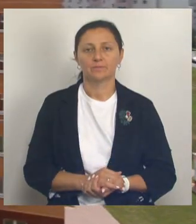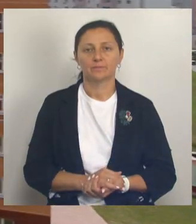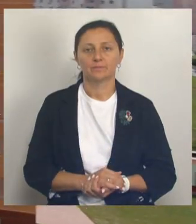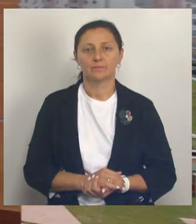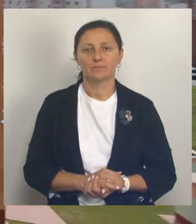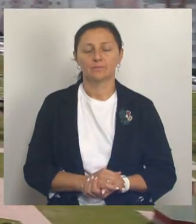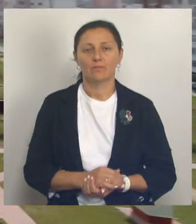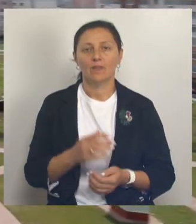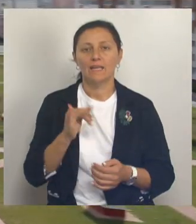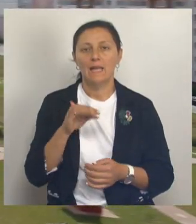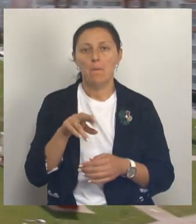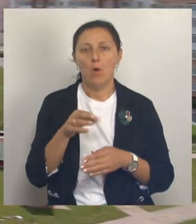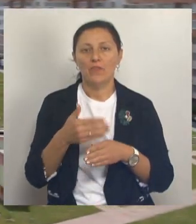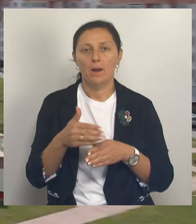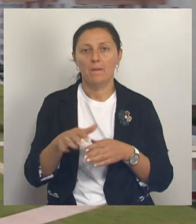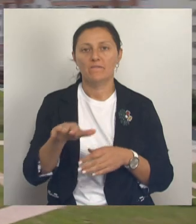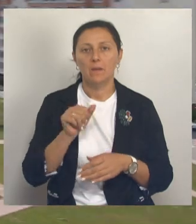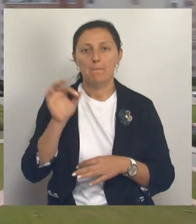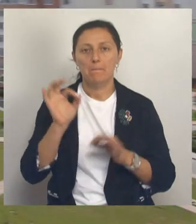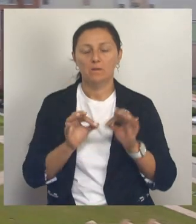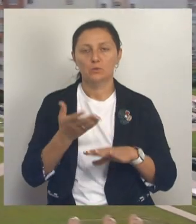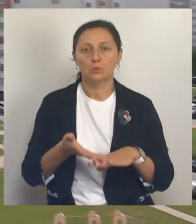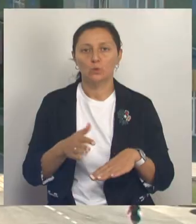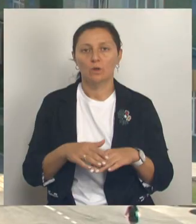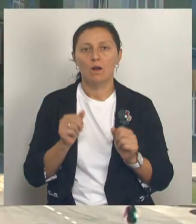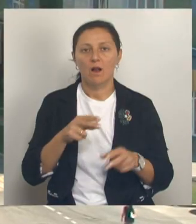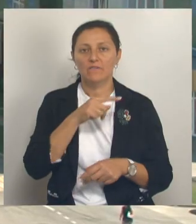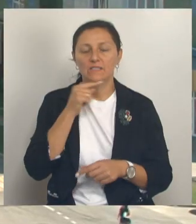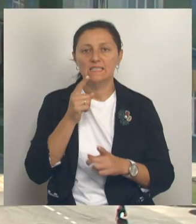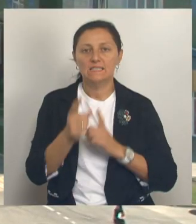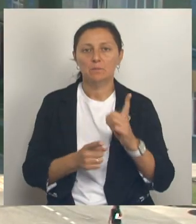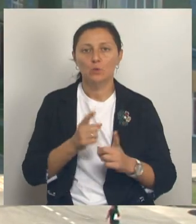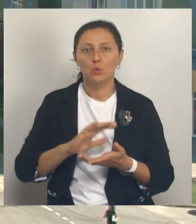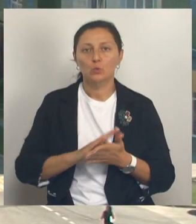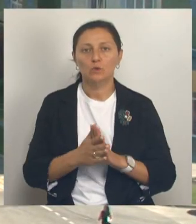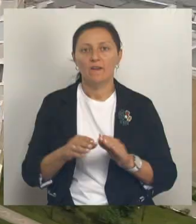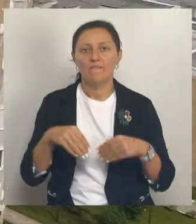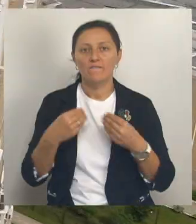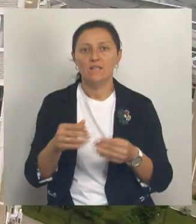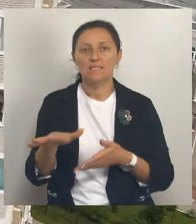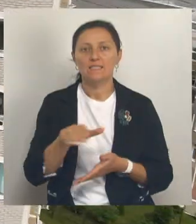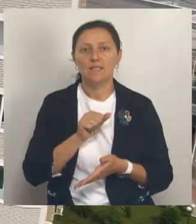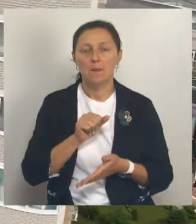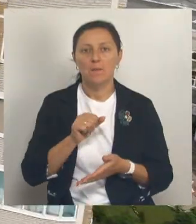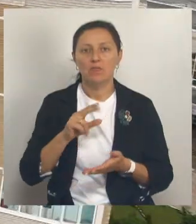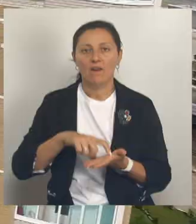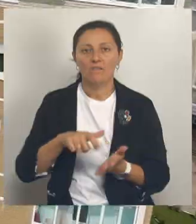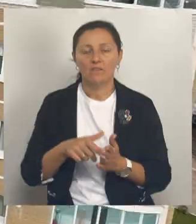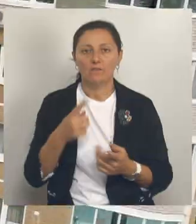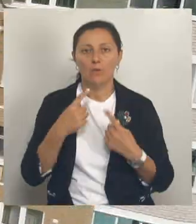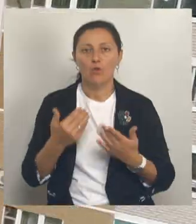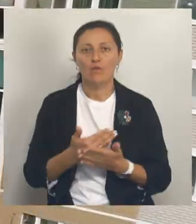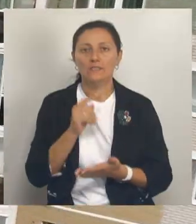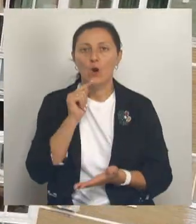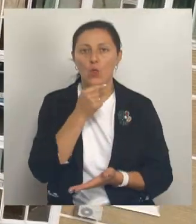Взять ипотеку под невысокий процент станет сложнее. Как в стране изменились условия выдачи льготных займов на недвижимость? Обсудим в новостях